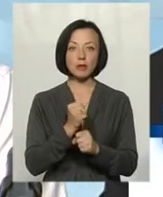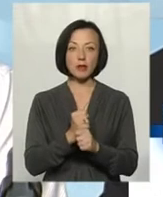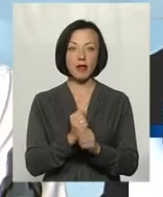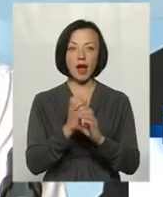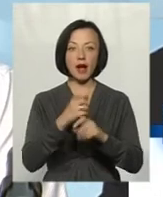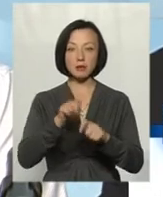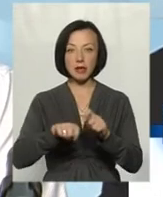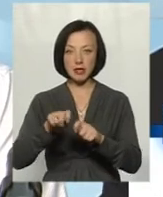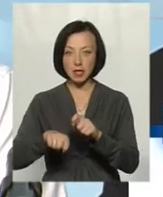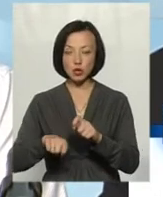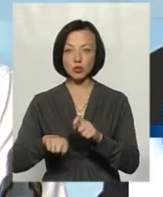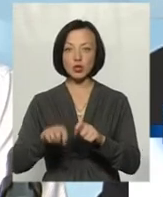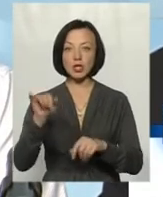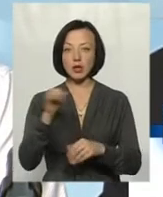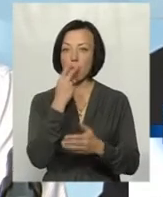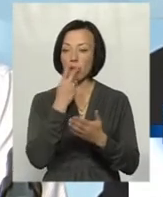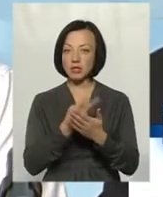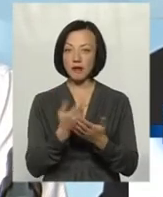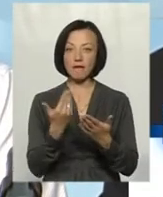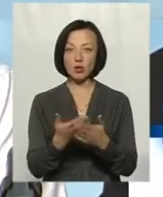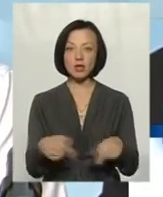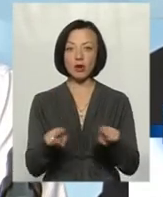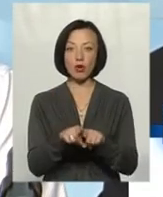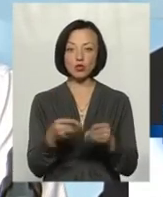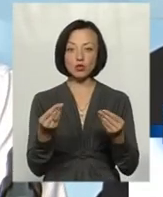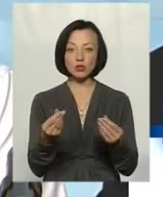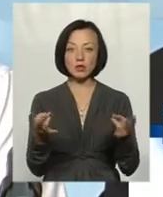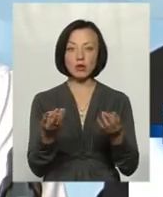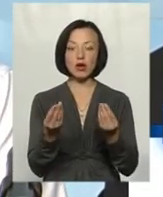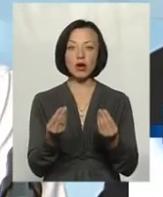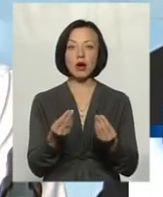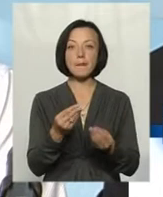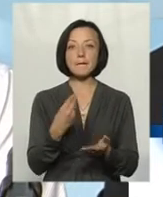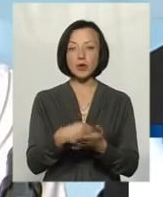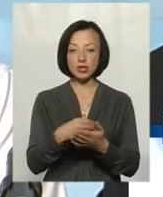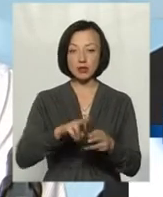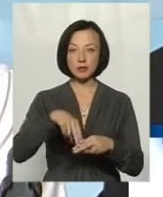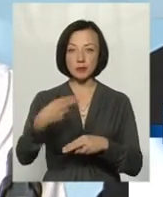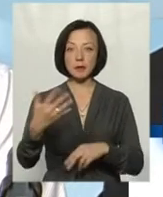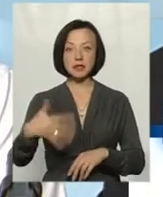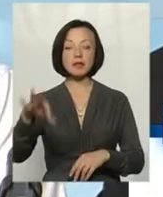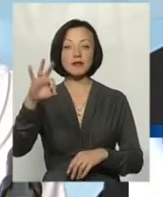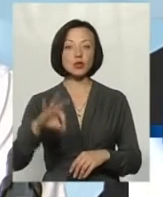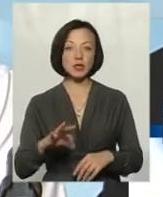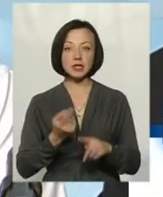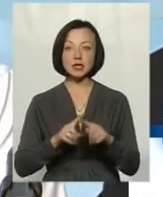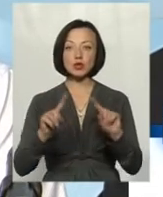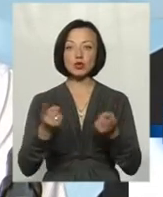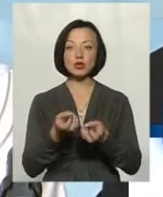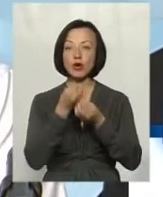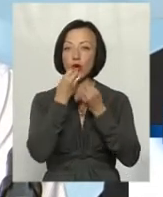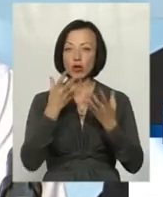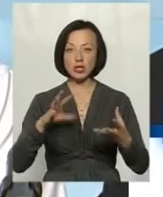експертизу і показали, що от таку суму треба грошей. Тоді місто з бюджету їм компенсує 50%. Це дуже дало